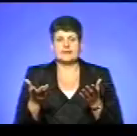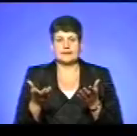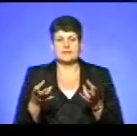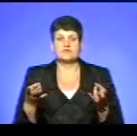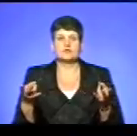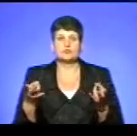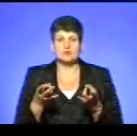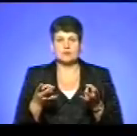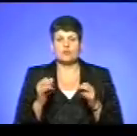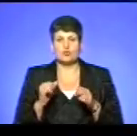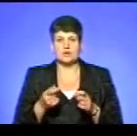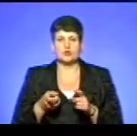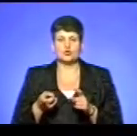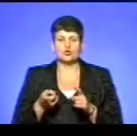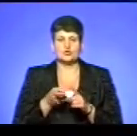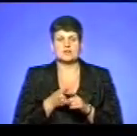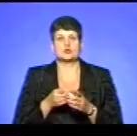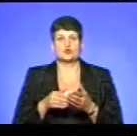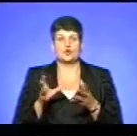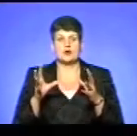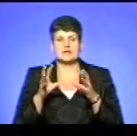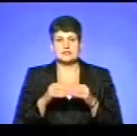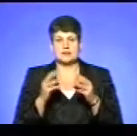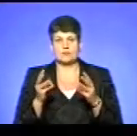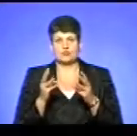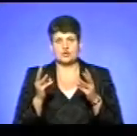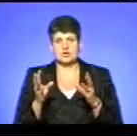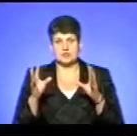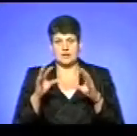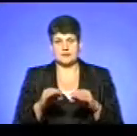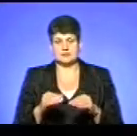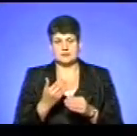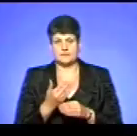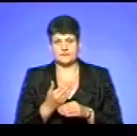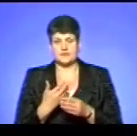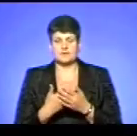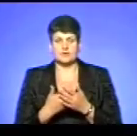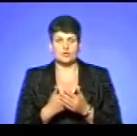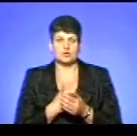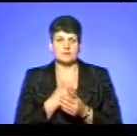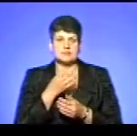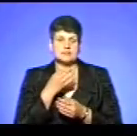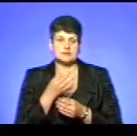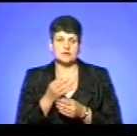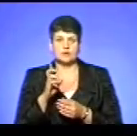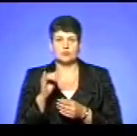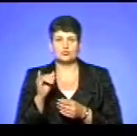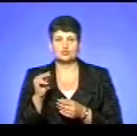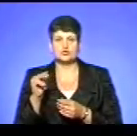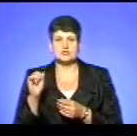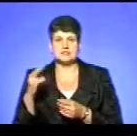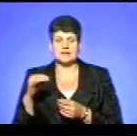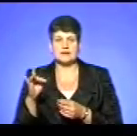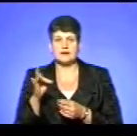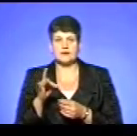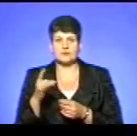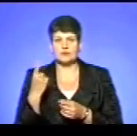необхідності могли долучатися до гасення пожеж, і в початковій стадії її гасили. До прикладу, хотів би назвати Бучерський район, коли